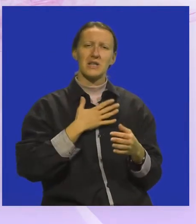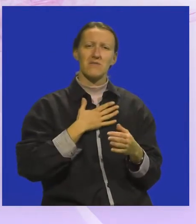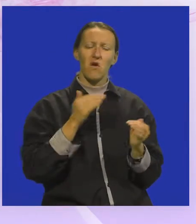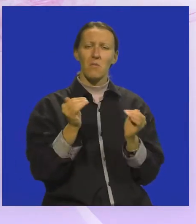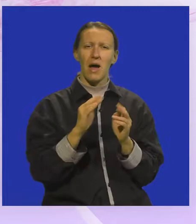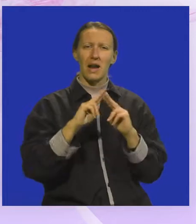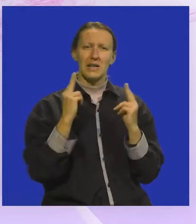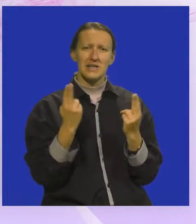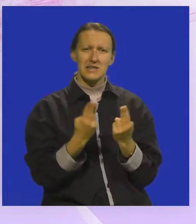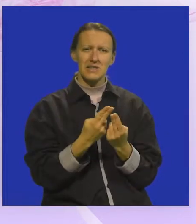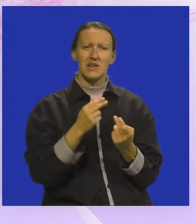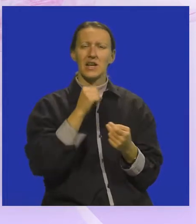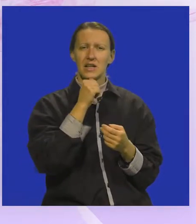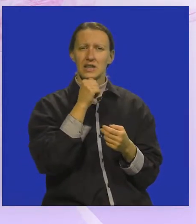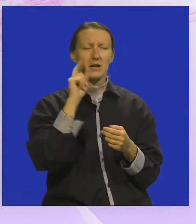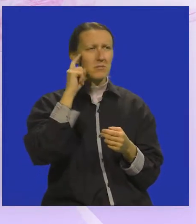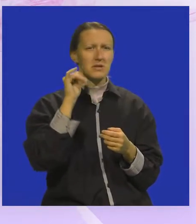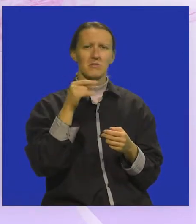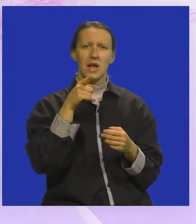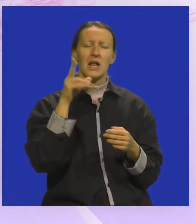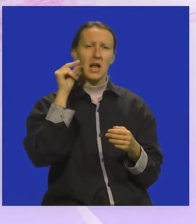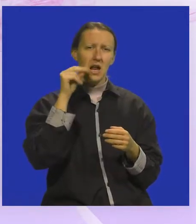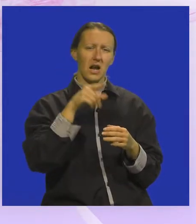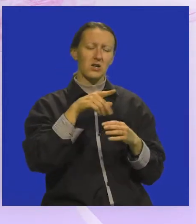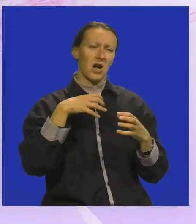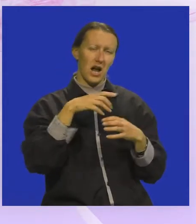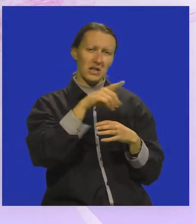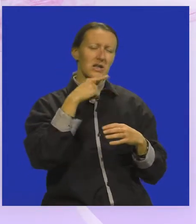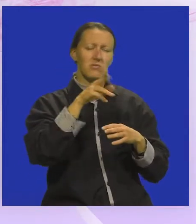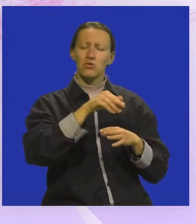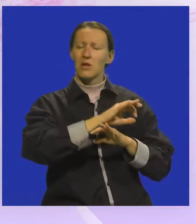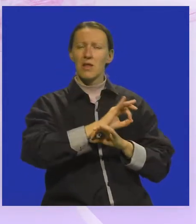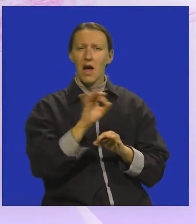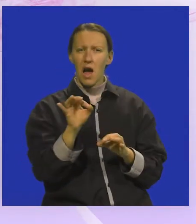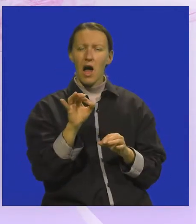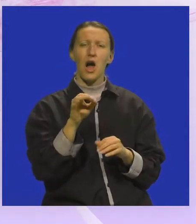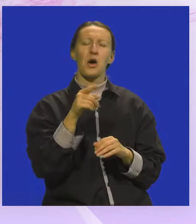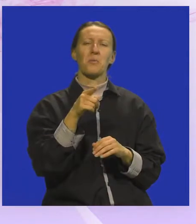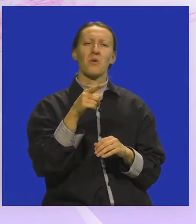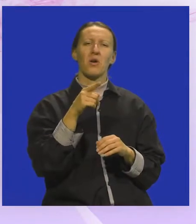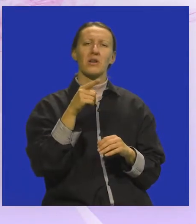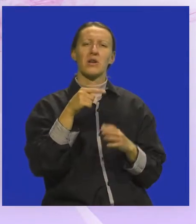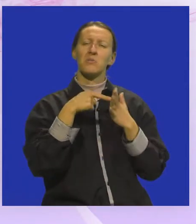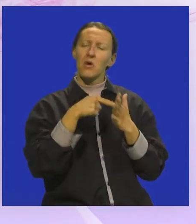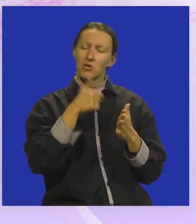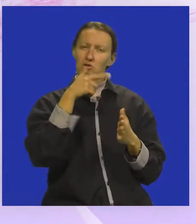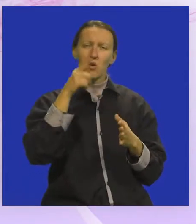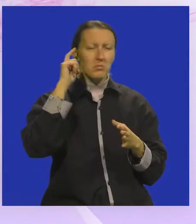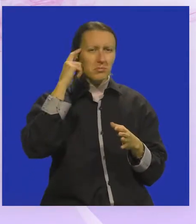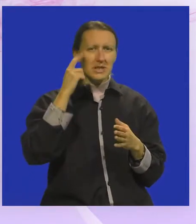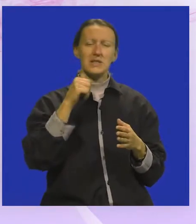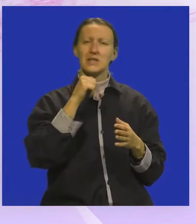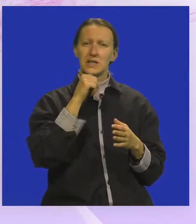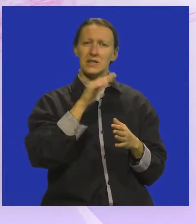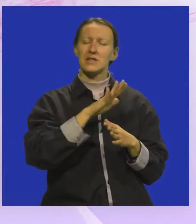mali svijet i mislim da je teatar najbolje mjesto gdje se oni mogu izražavati i što se tiče